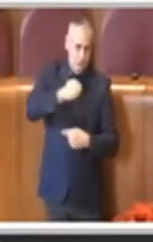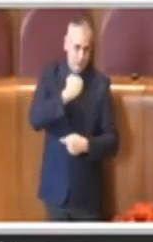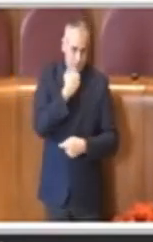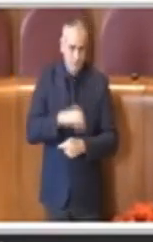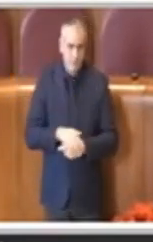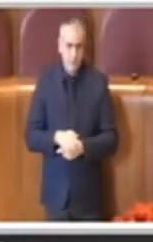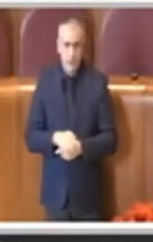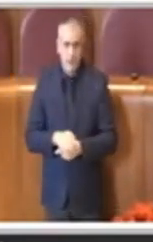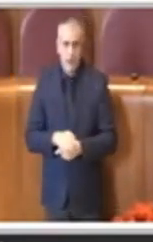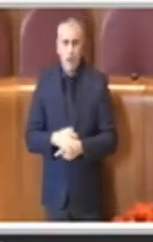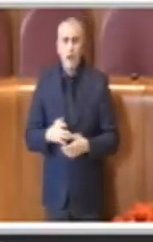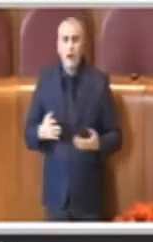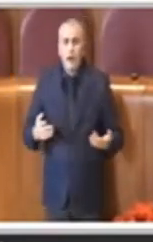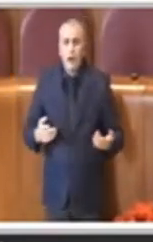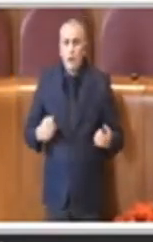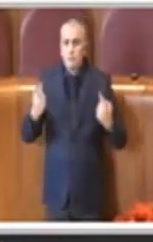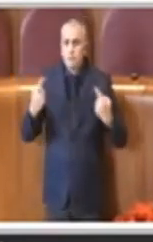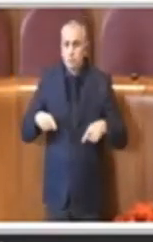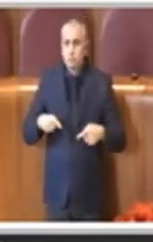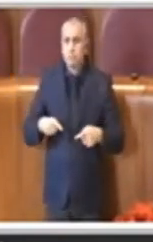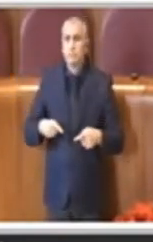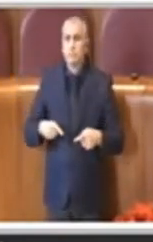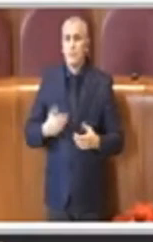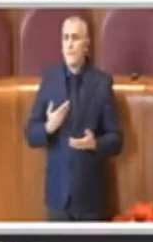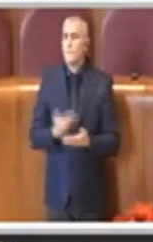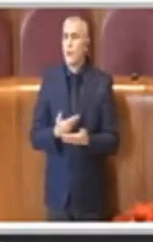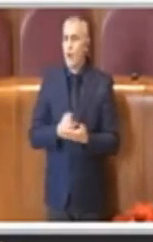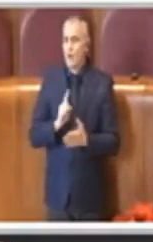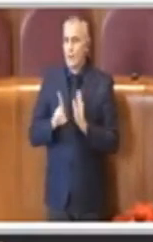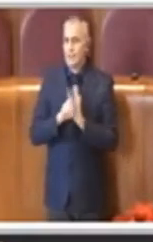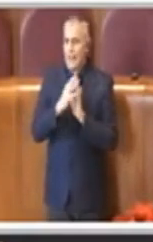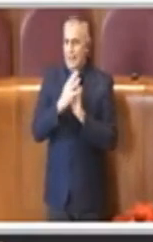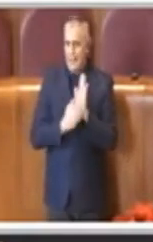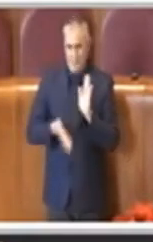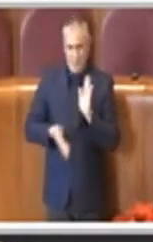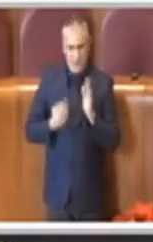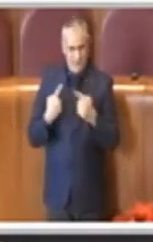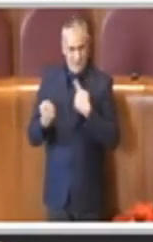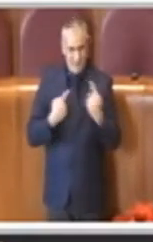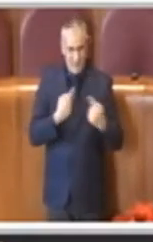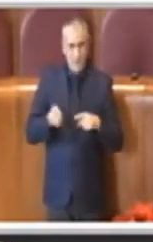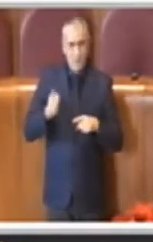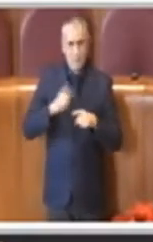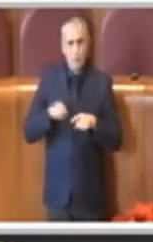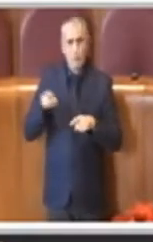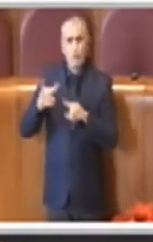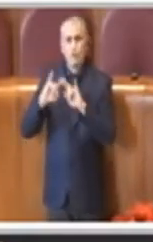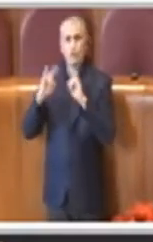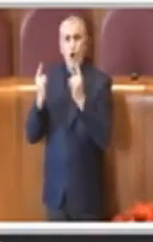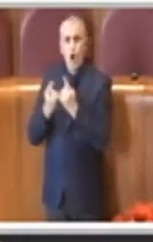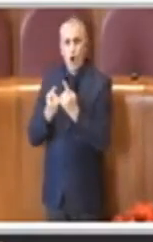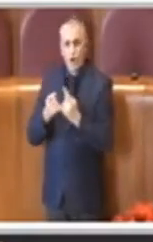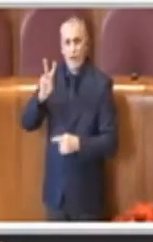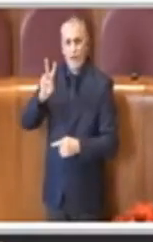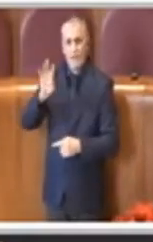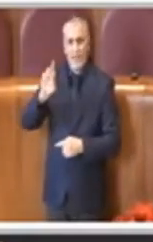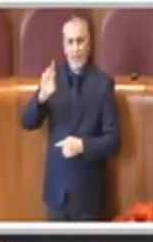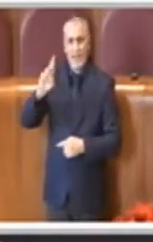dalla delibera che stiamo discutendo e anche di quella di Tor Vergata sulla